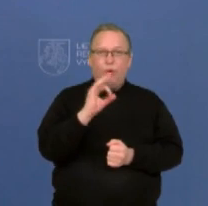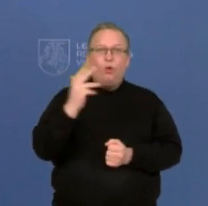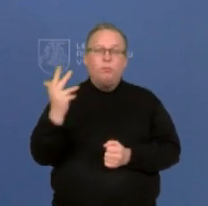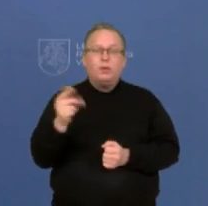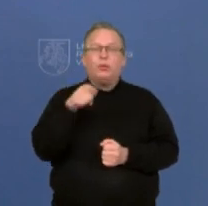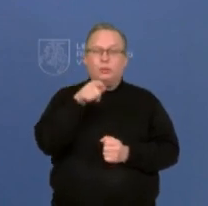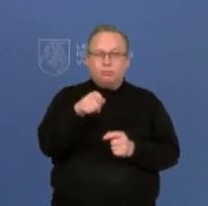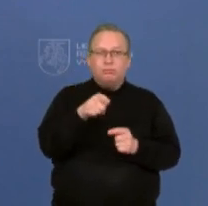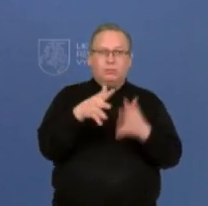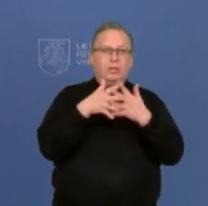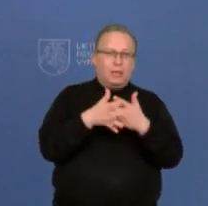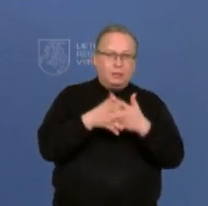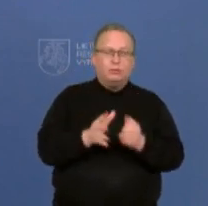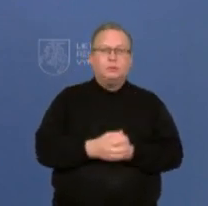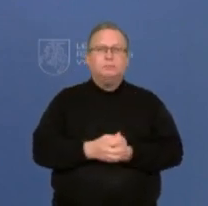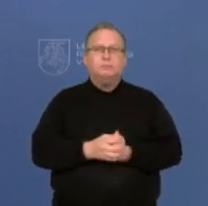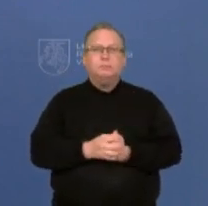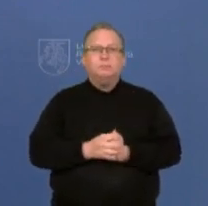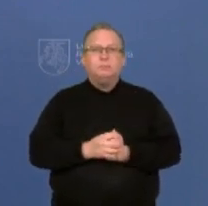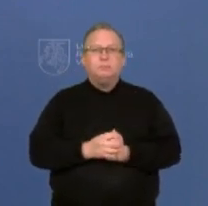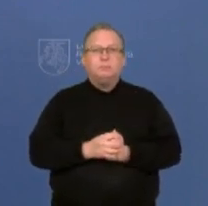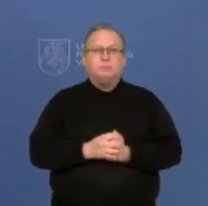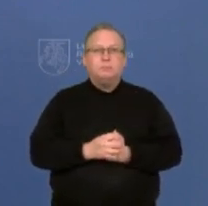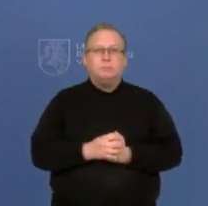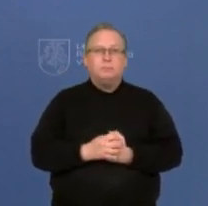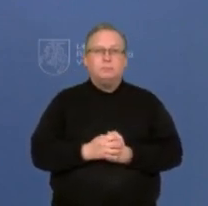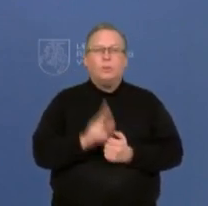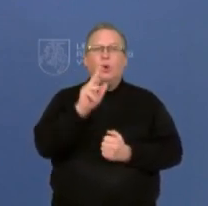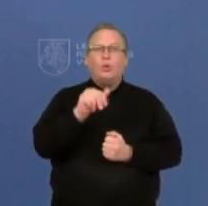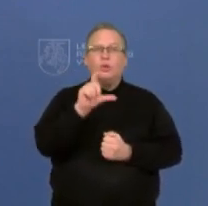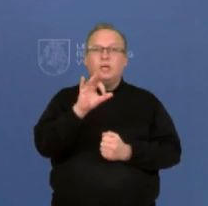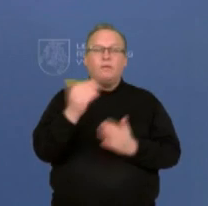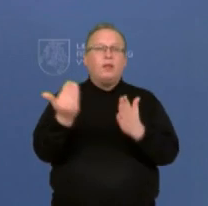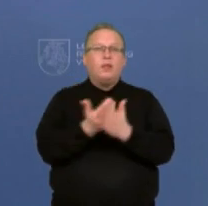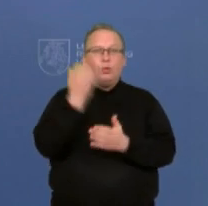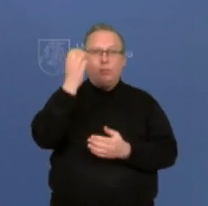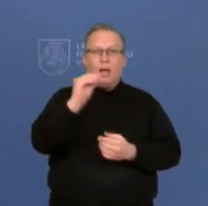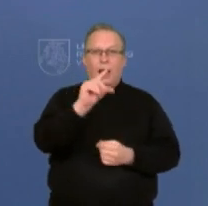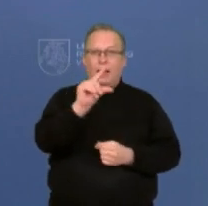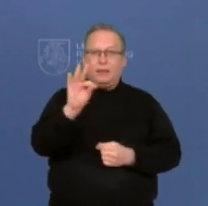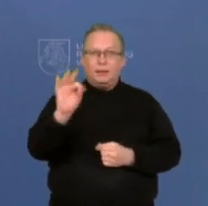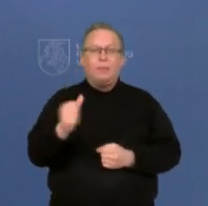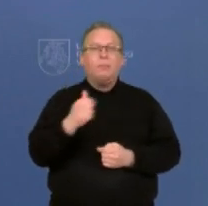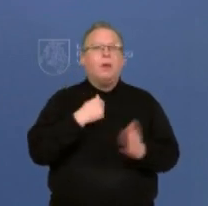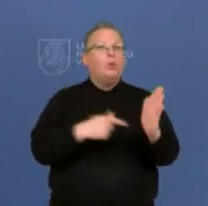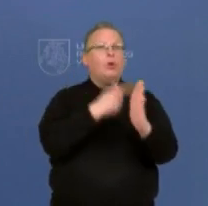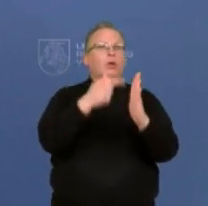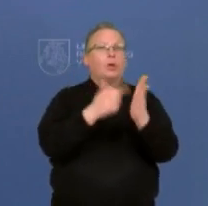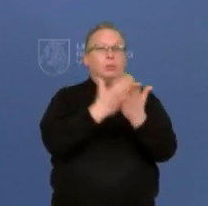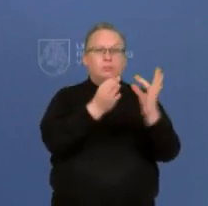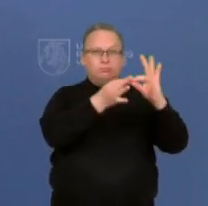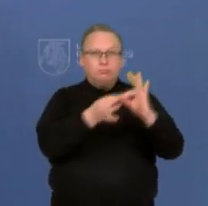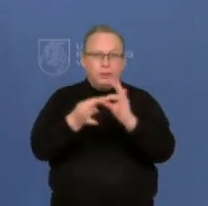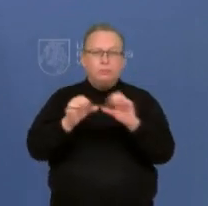dalykus, o ne į vaikų galimybių pasą. Leonardas Macinkevičius, naujieno agentūra LTA. Mano klausimas būtų irgi su